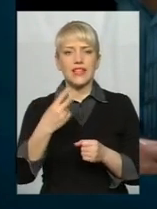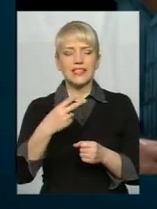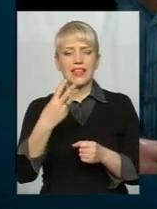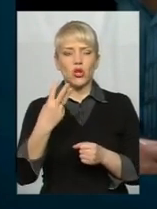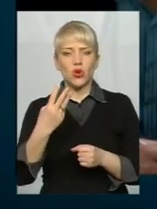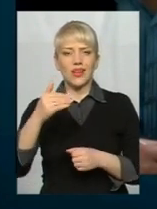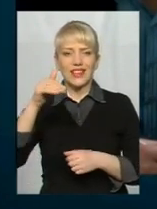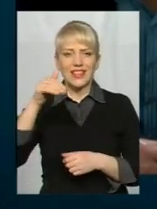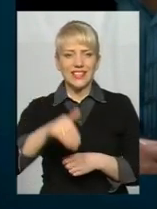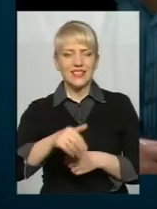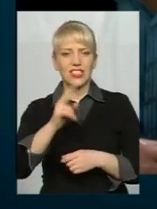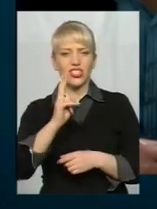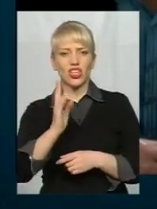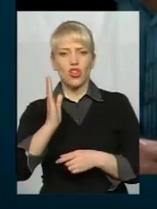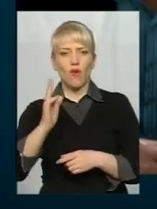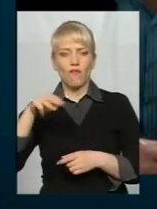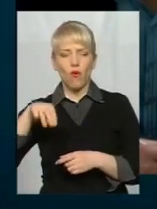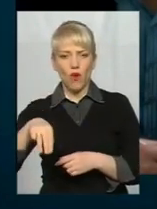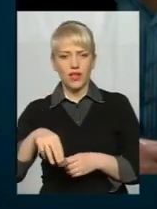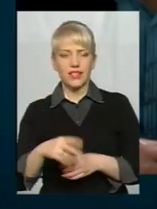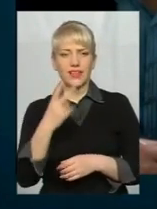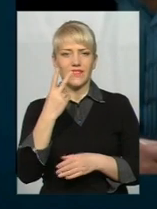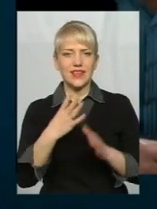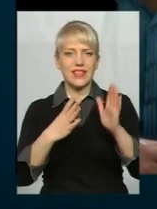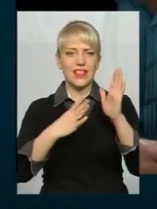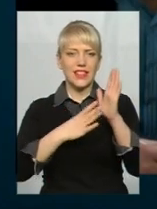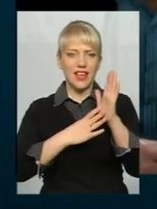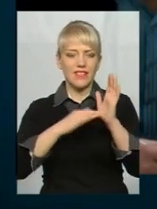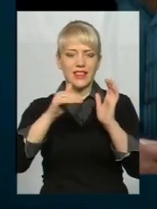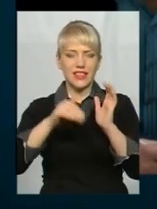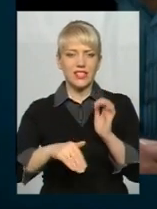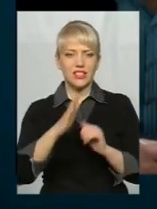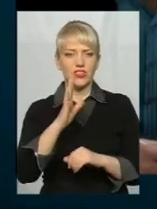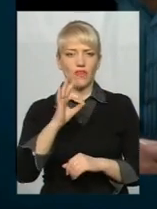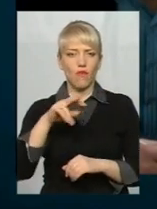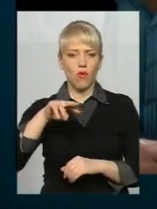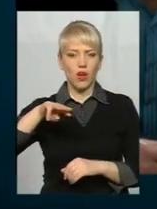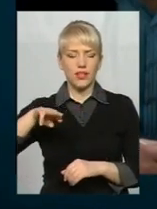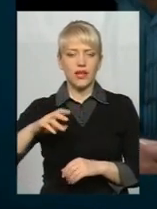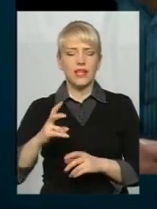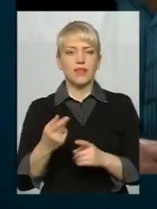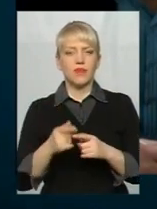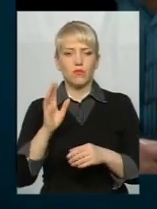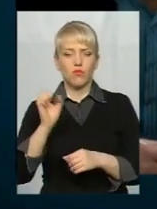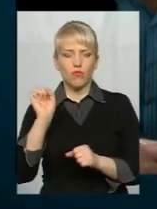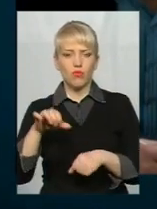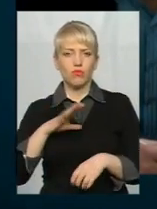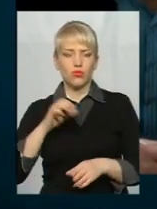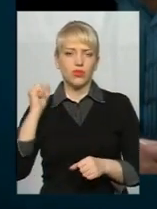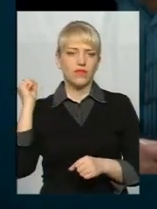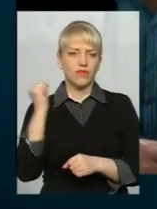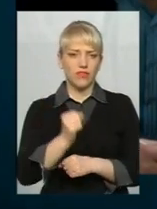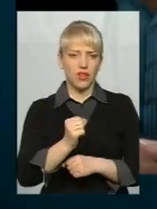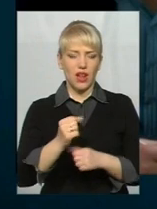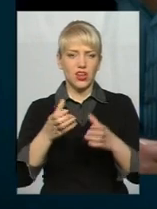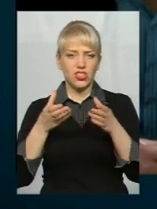вона може сягати аж 29 тисяч вольць. При наближенні до неї людина буде вражена тричним струмом навіть в тому